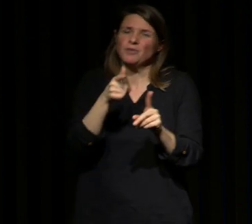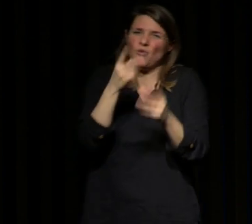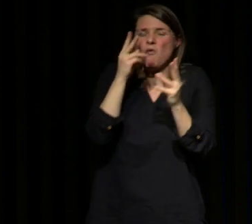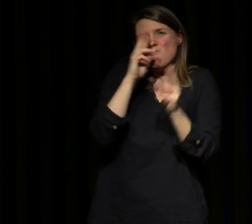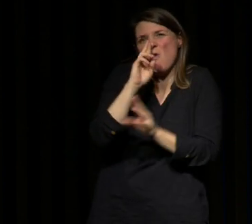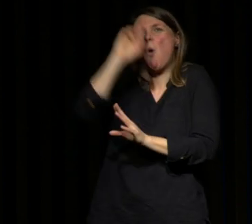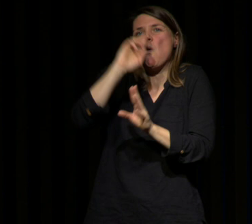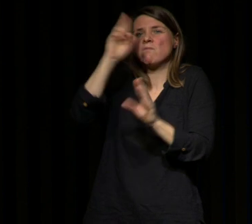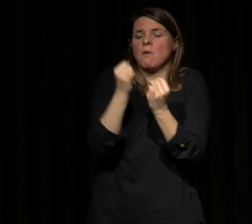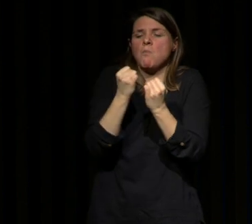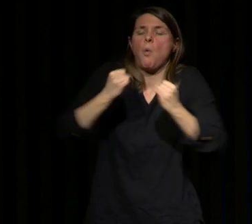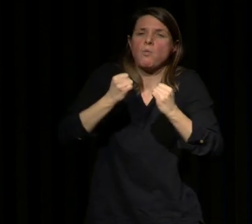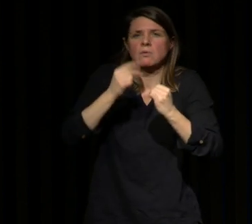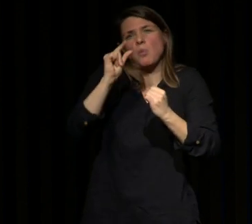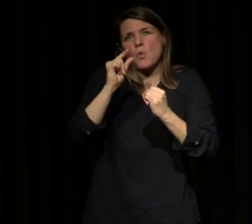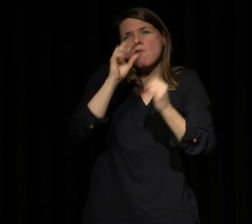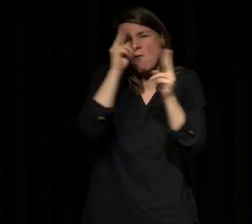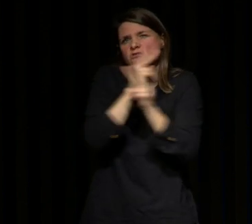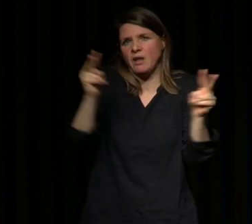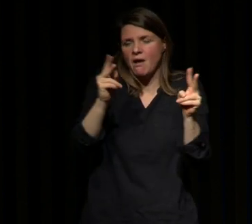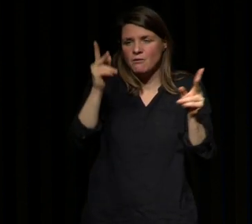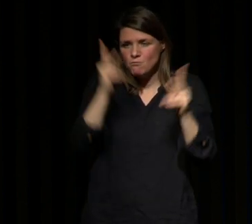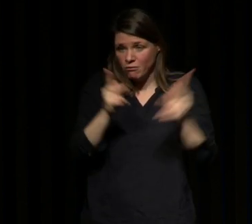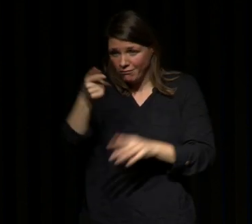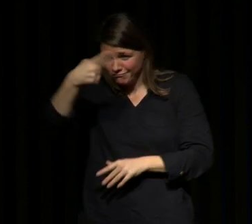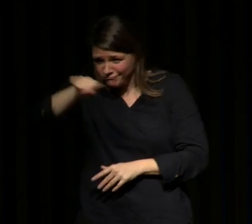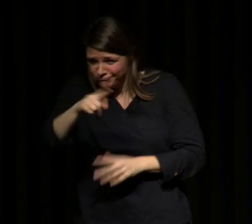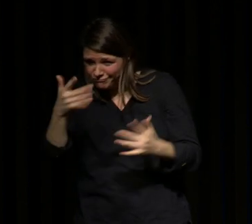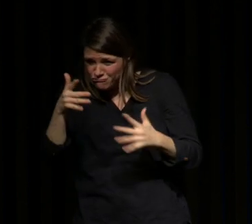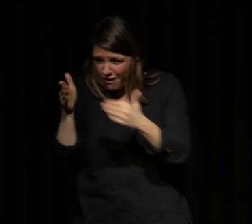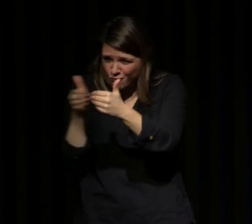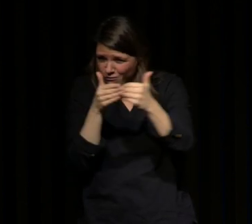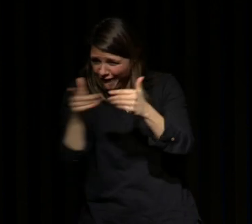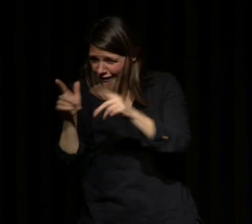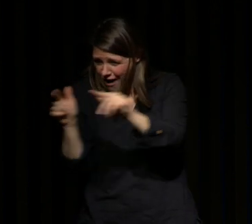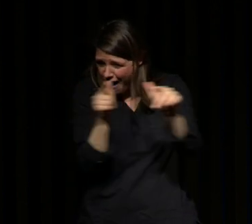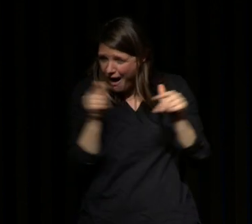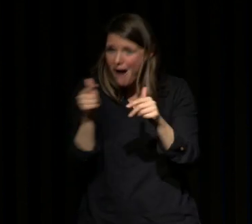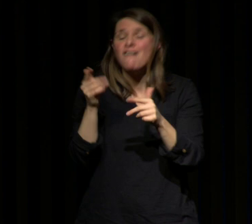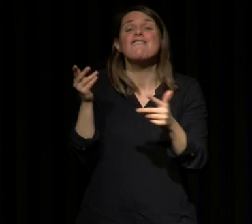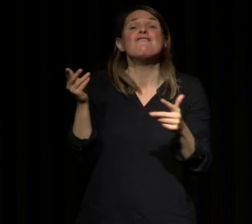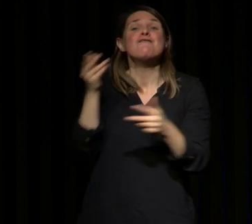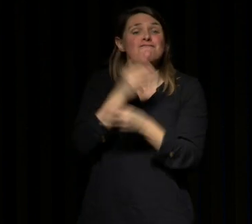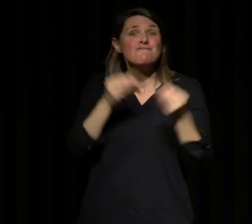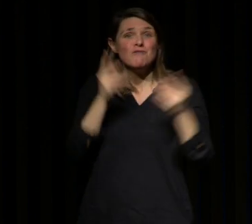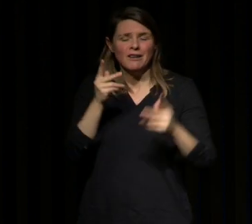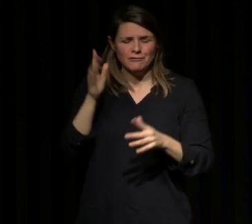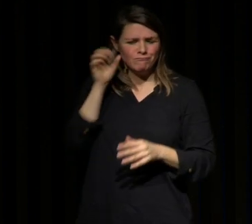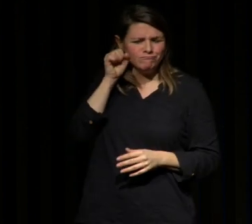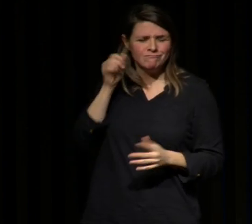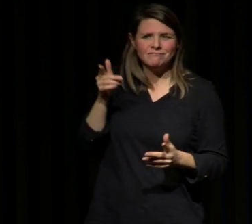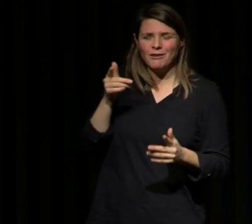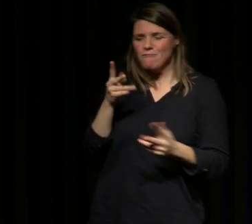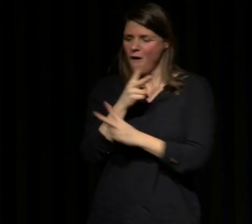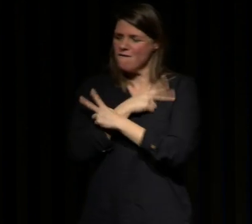ronfle qui fait beaucoup du bruit vous en avez sûrement eu à proximité de vous ou parfois vous en avez entendu quand vous êtes